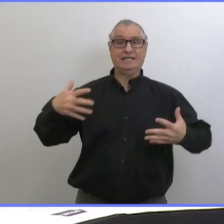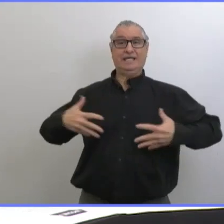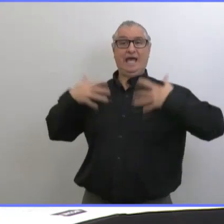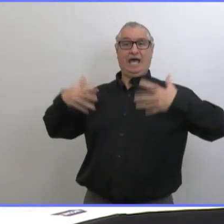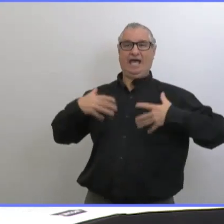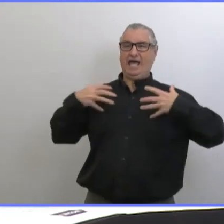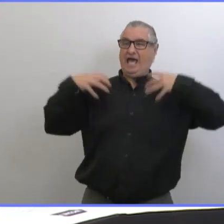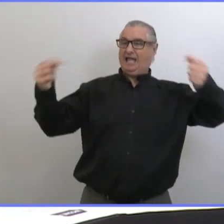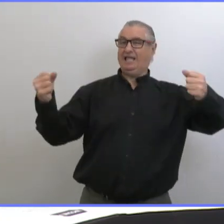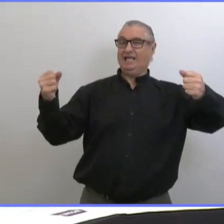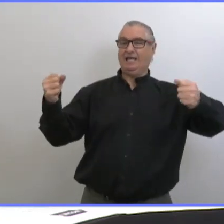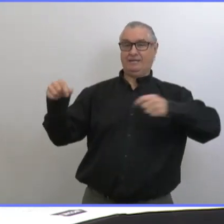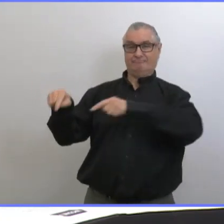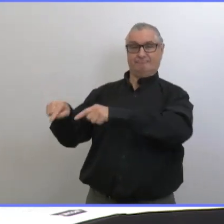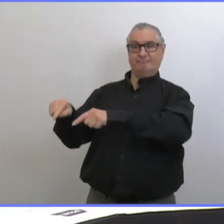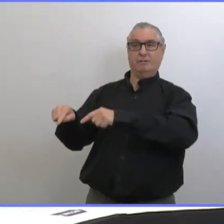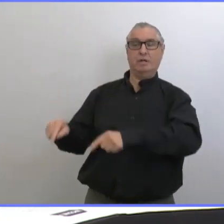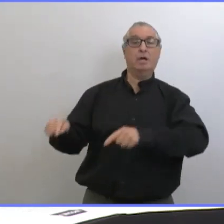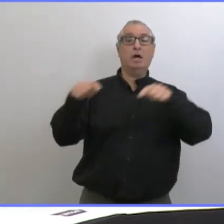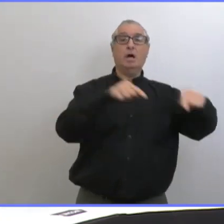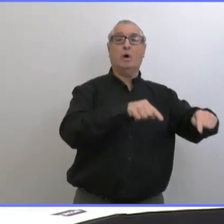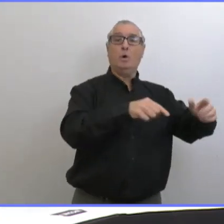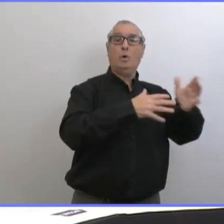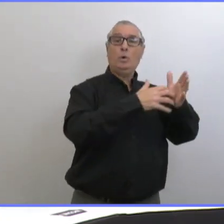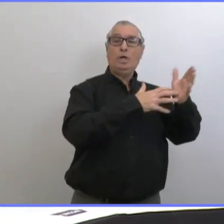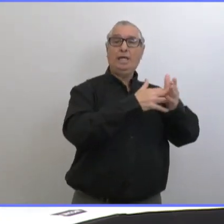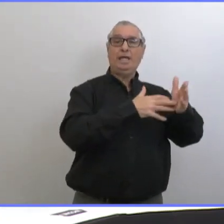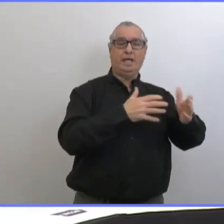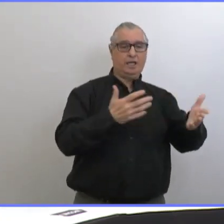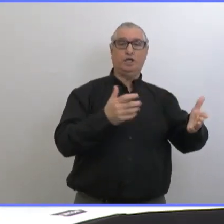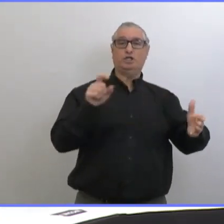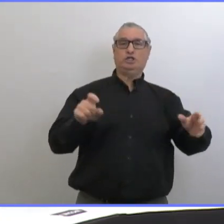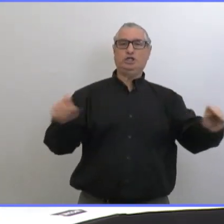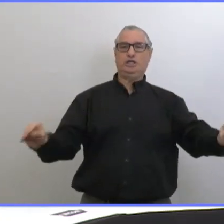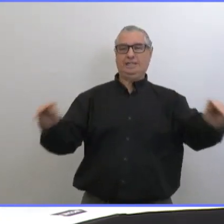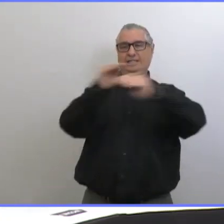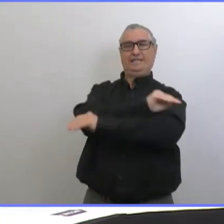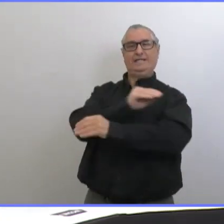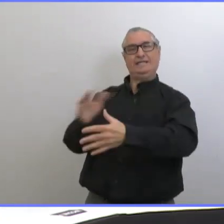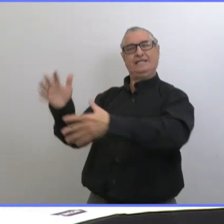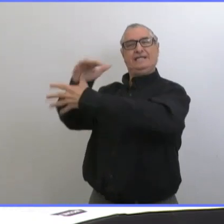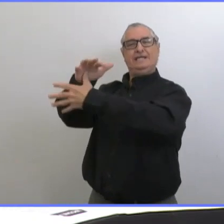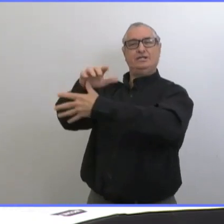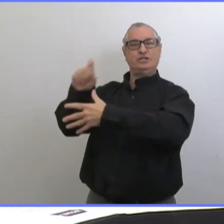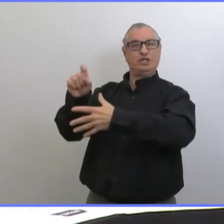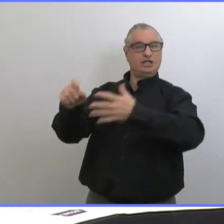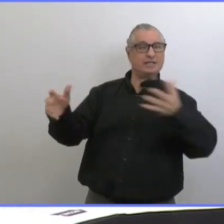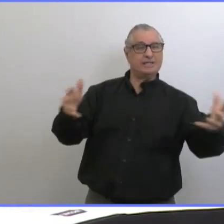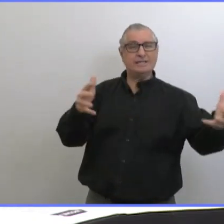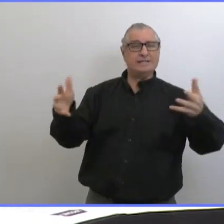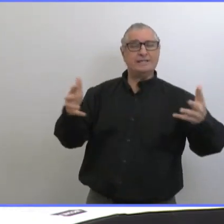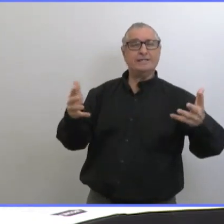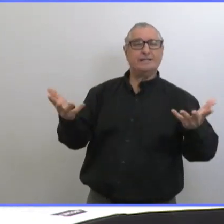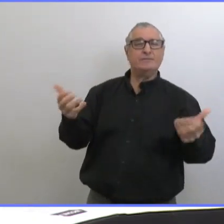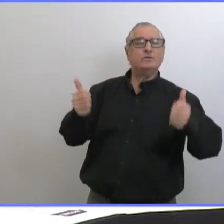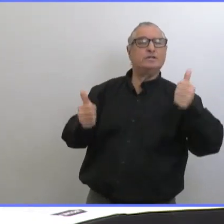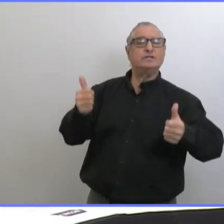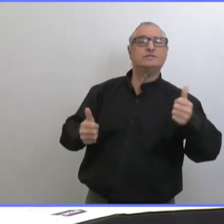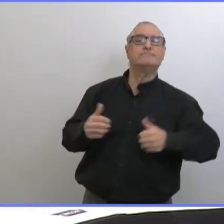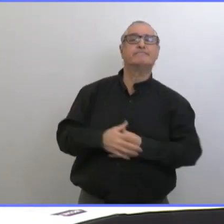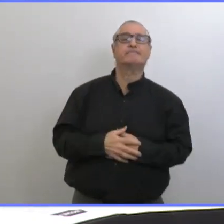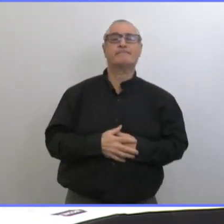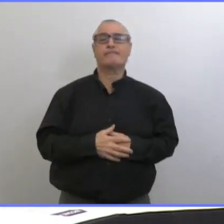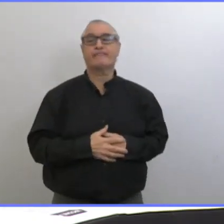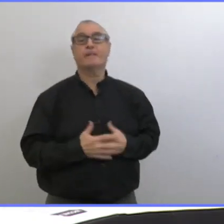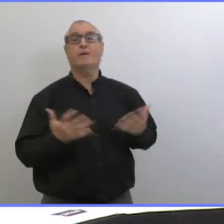Il y a tellement de maladies qui peuvent mettre les gens à risque plus élevé par rapport à la COVID. La santé de tout le monde